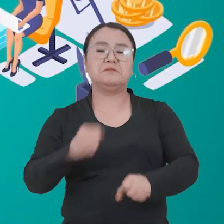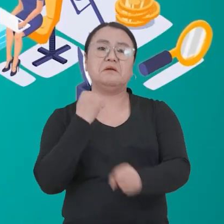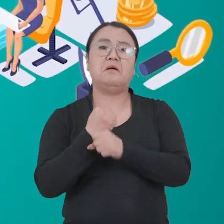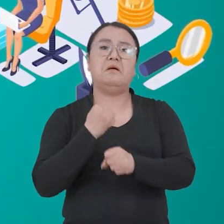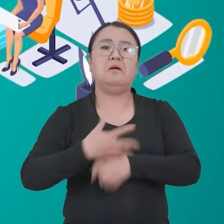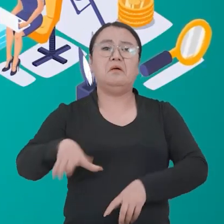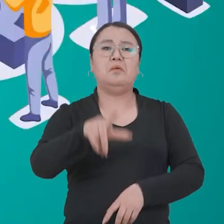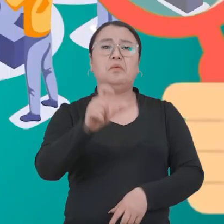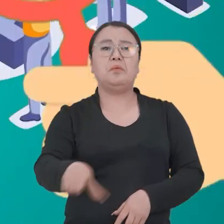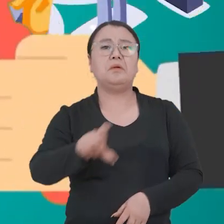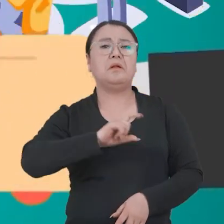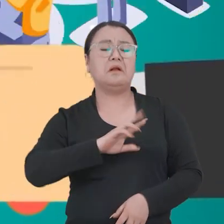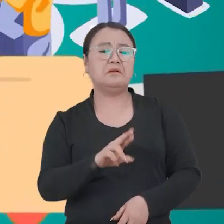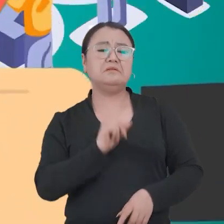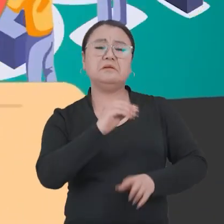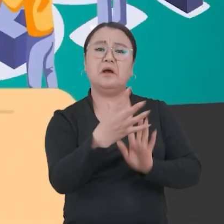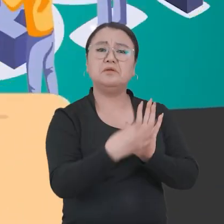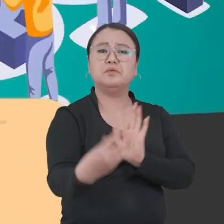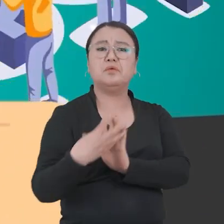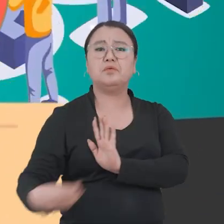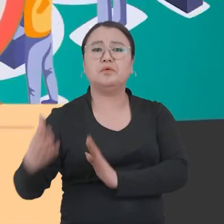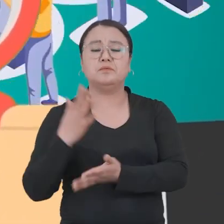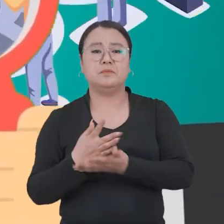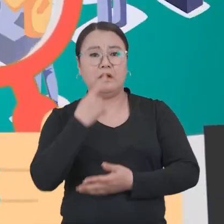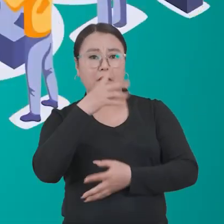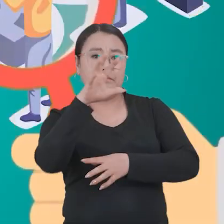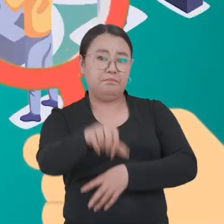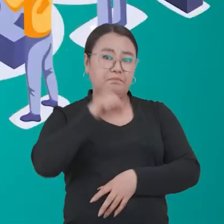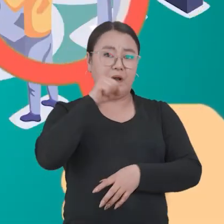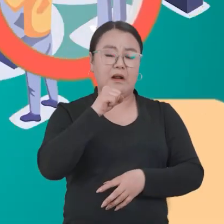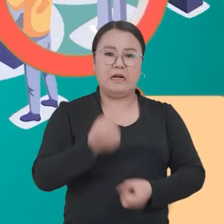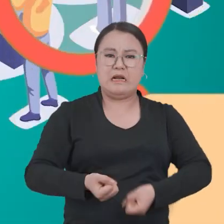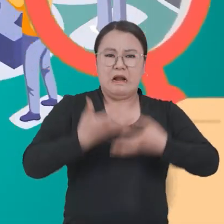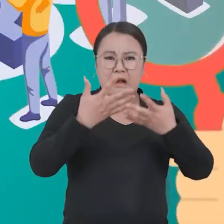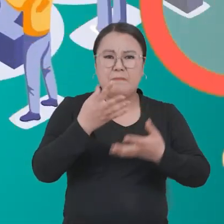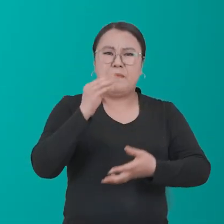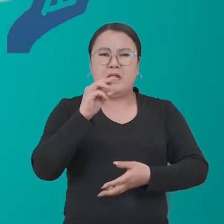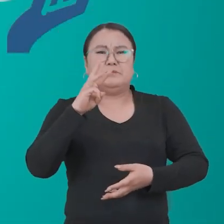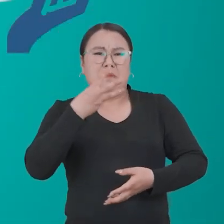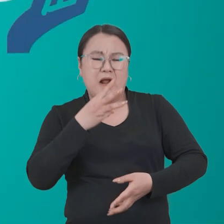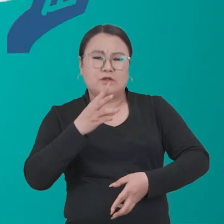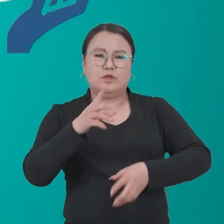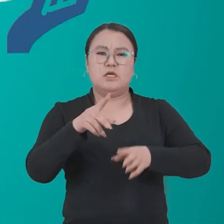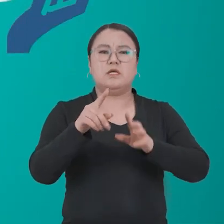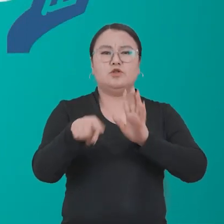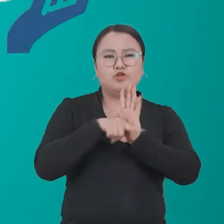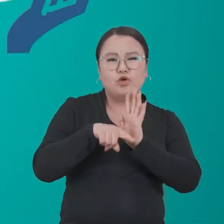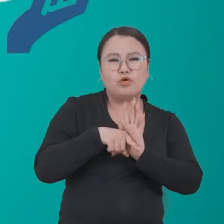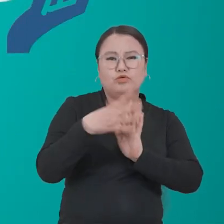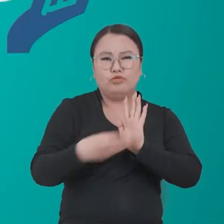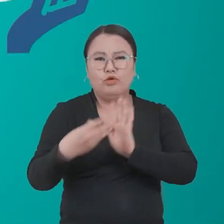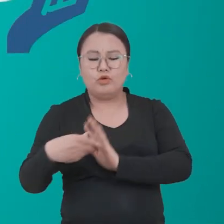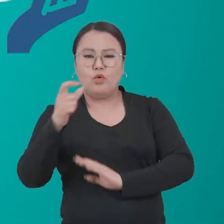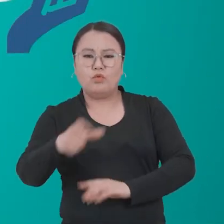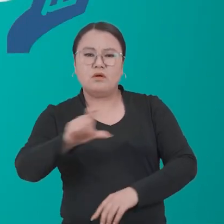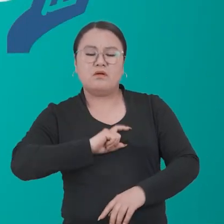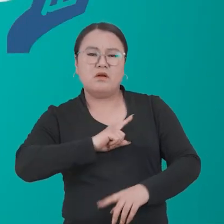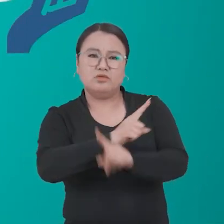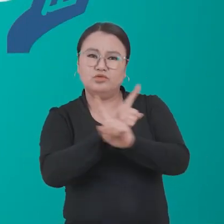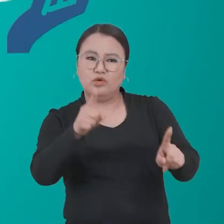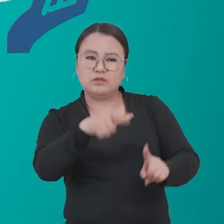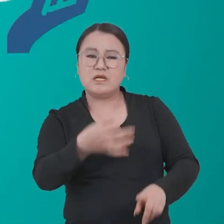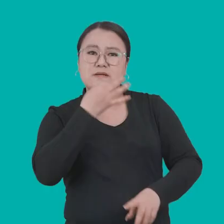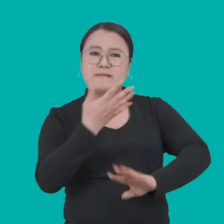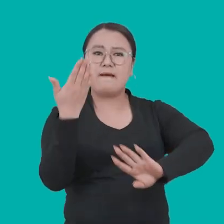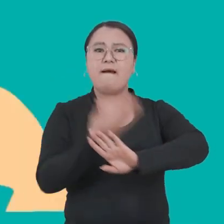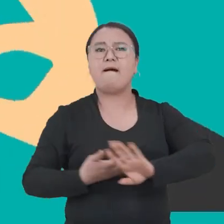үлэждэгаан хүнэ эрхийд хэрхэн нөлөлж бааг элрүүлж. Гарч болзашвэй болон бодэд сүргэн элэу. Хүнэээрхийн эрсэлээс урчтэн